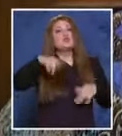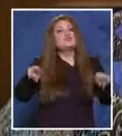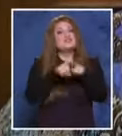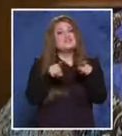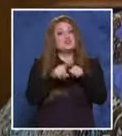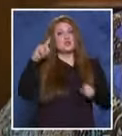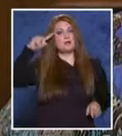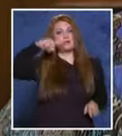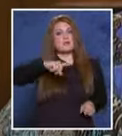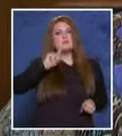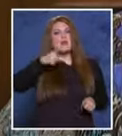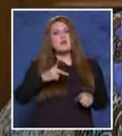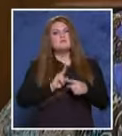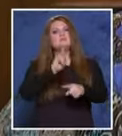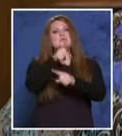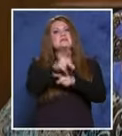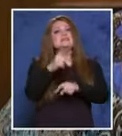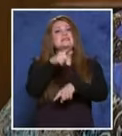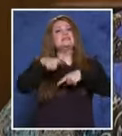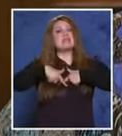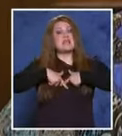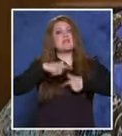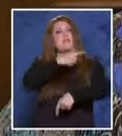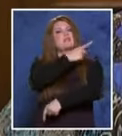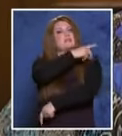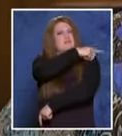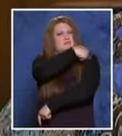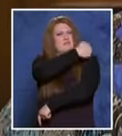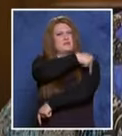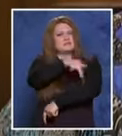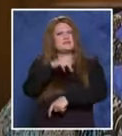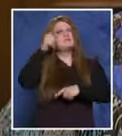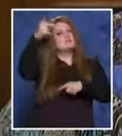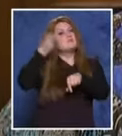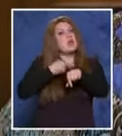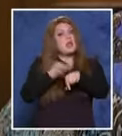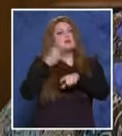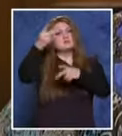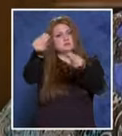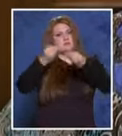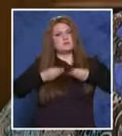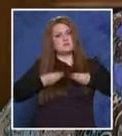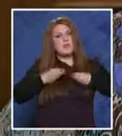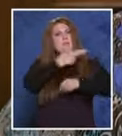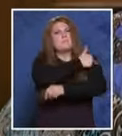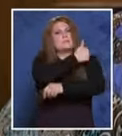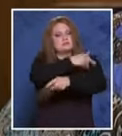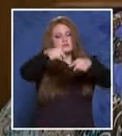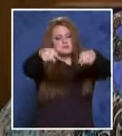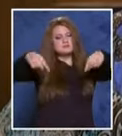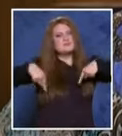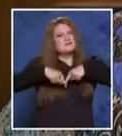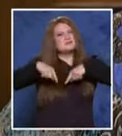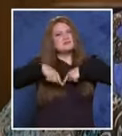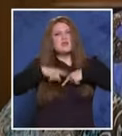ден трябва да посетите съдебен лекар и да си извадите съдебно-медицинско удостоверение за състоянието, в което се намирате,